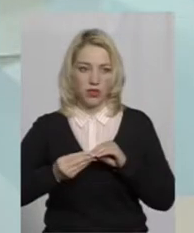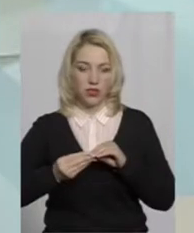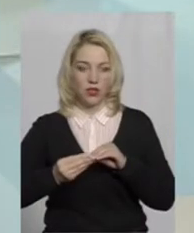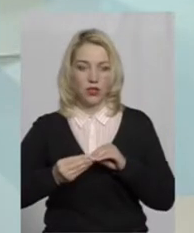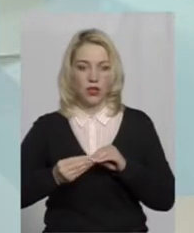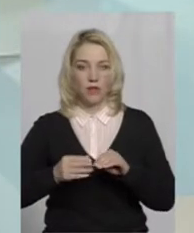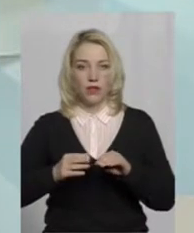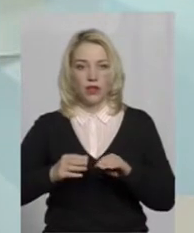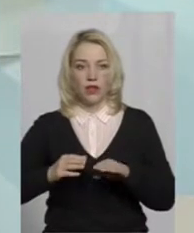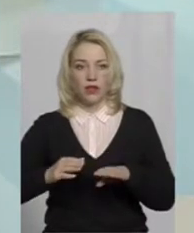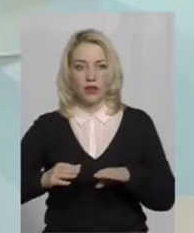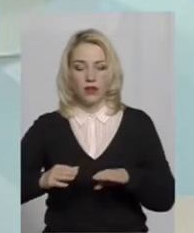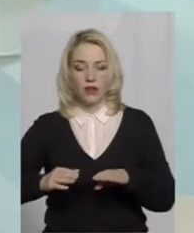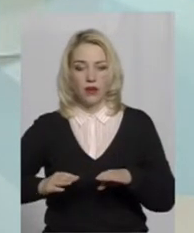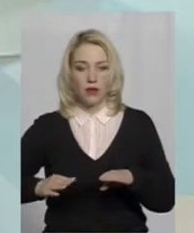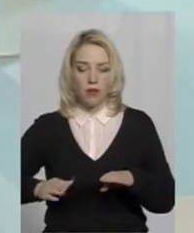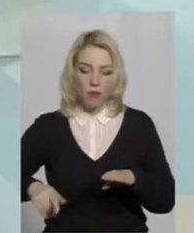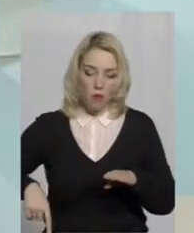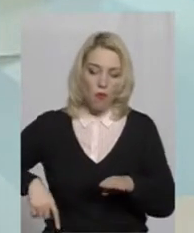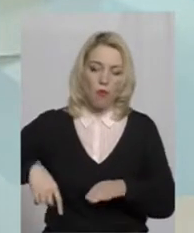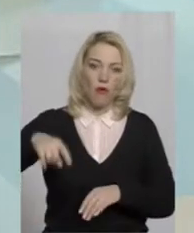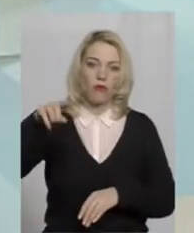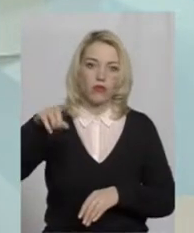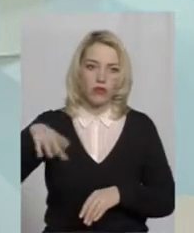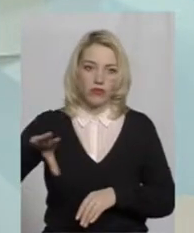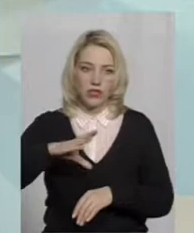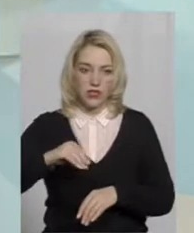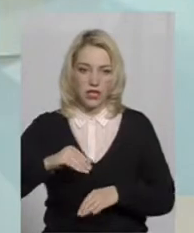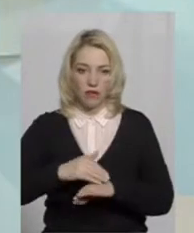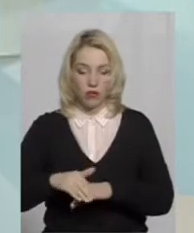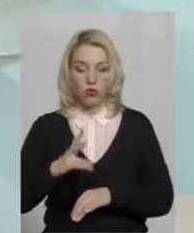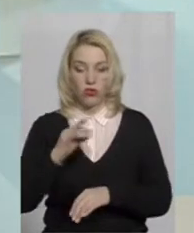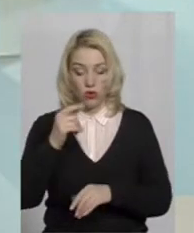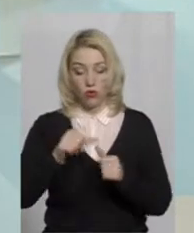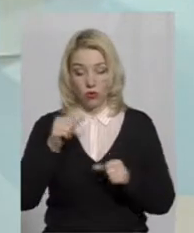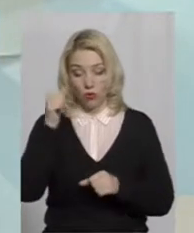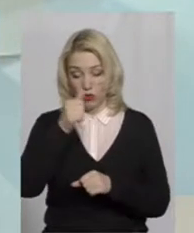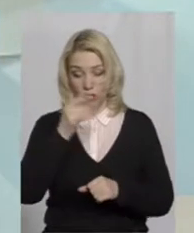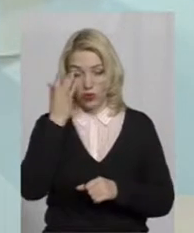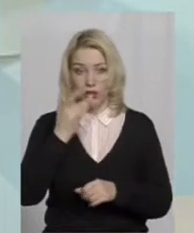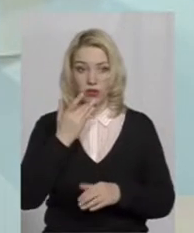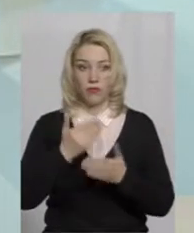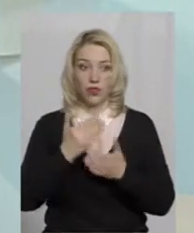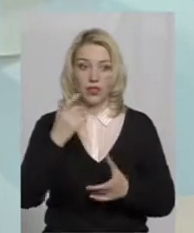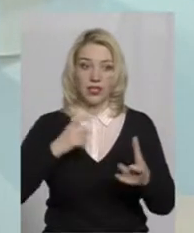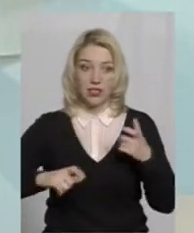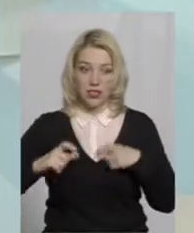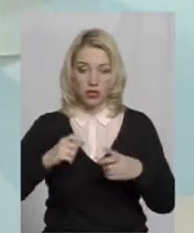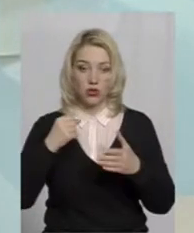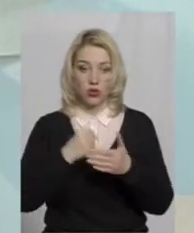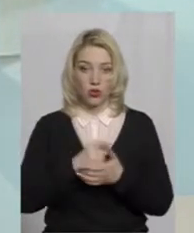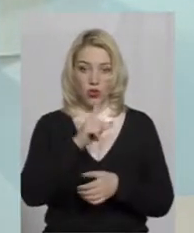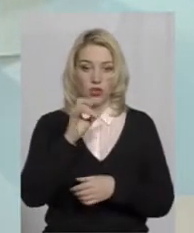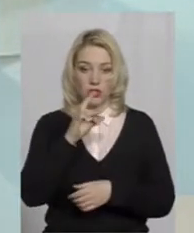повздовж Синької вулиці. Але того року, літом, я сам їздив вже від вулиці Інститутської аж до